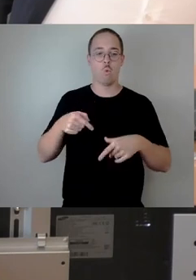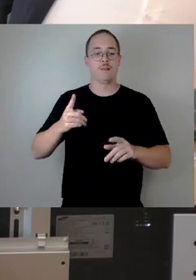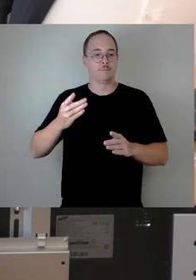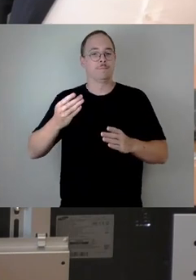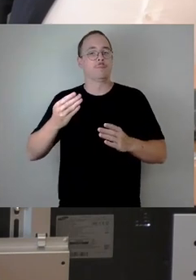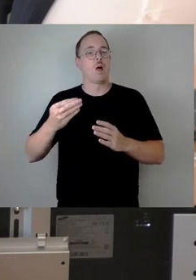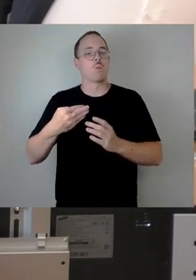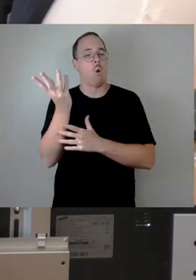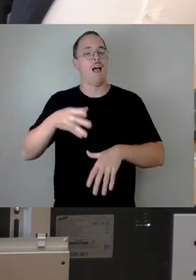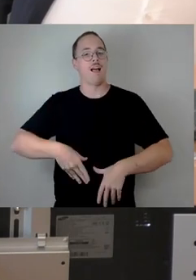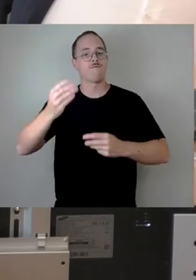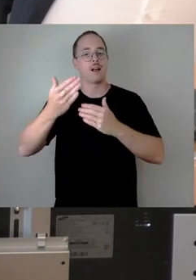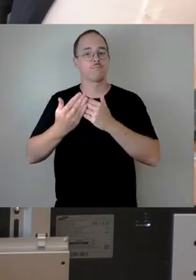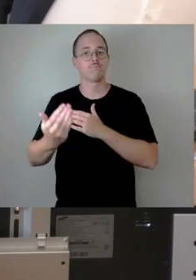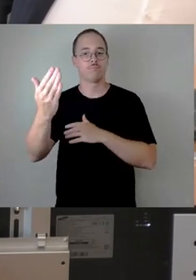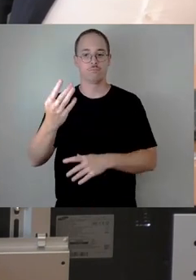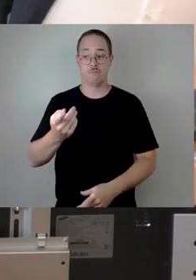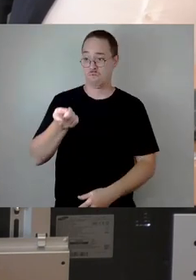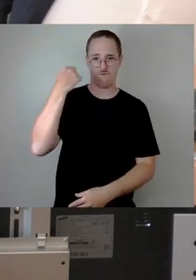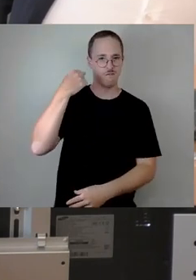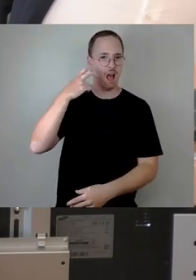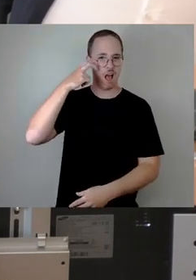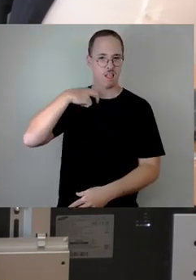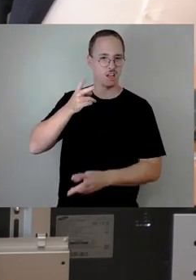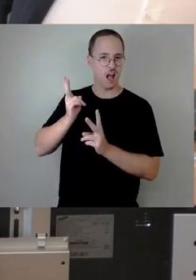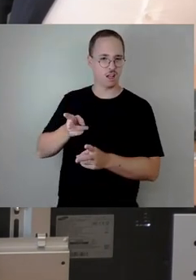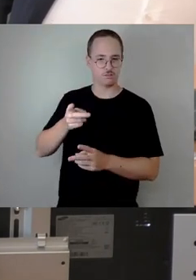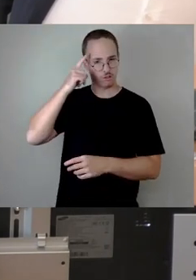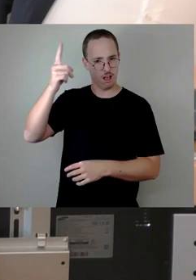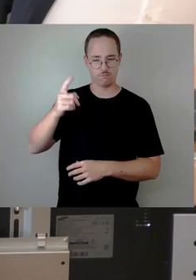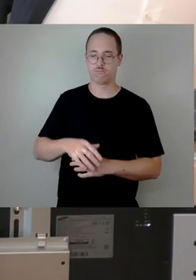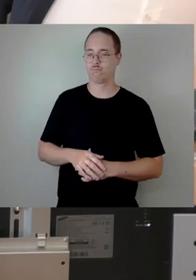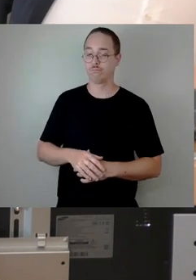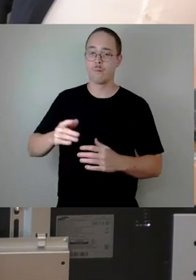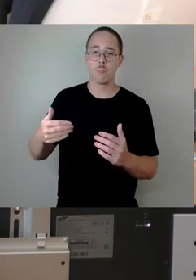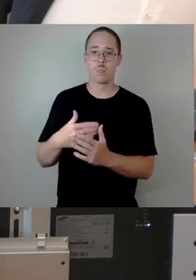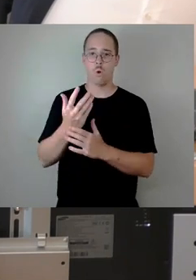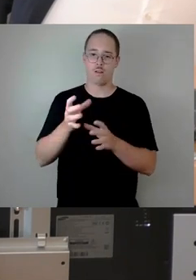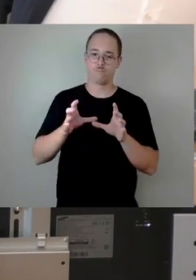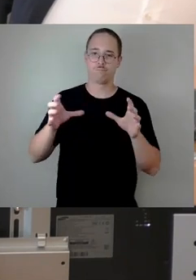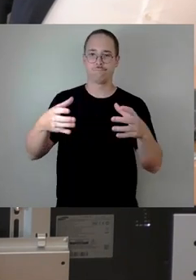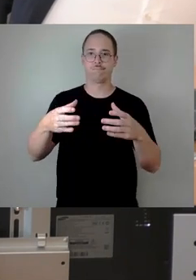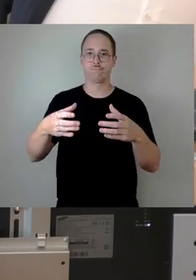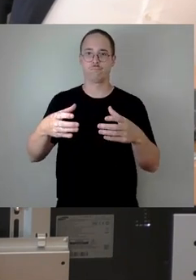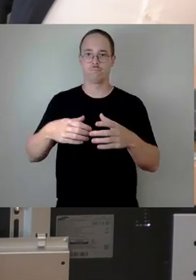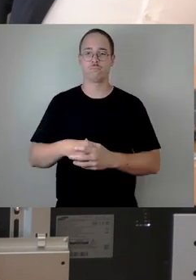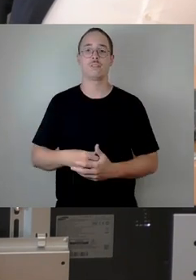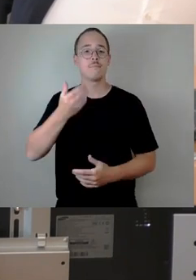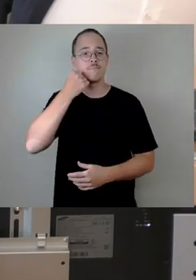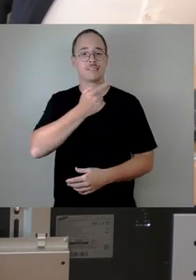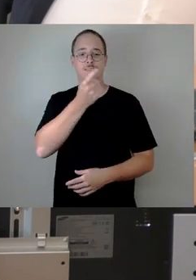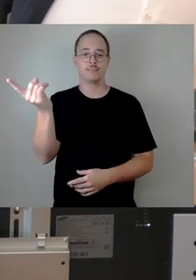sondern ein neues Gremium. Nutzen Sie diese Chance respektvoll und mit der nötigen Achtung,